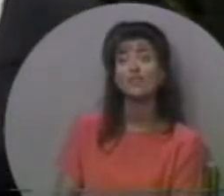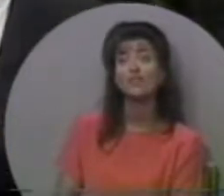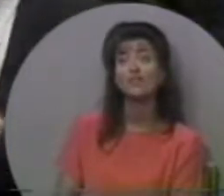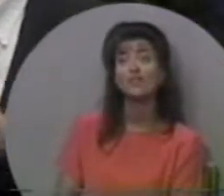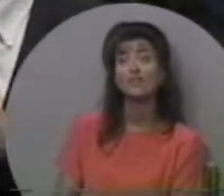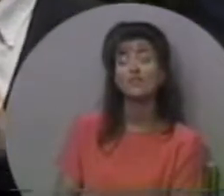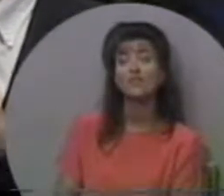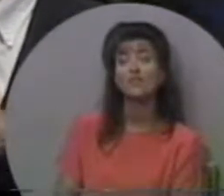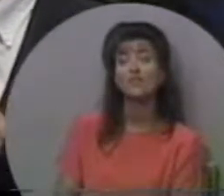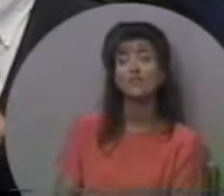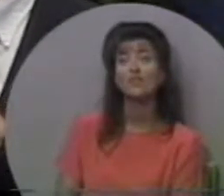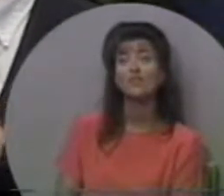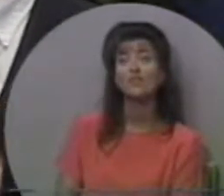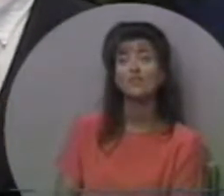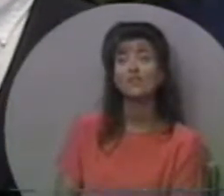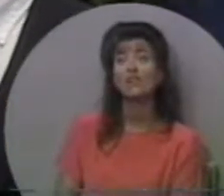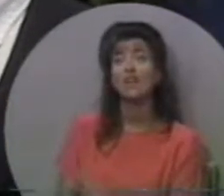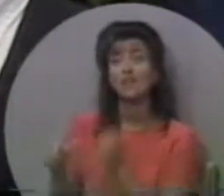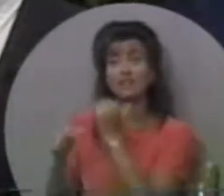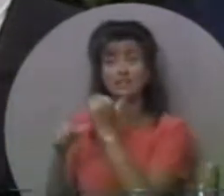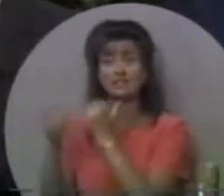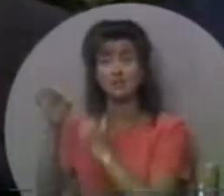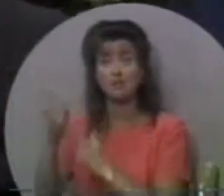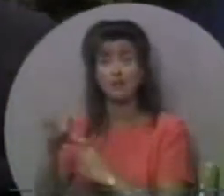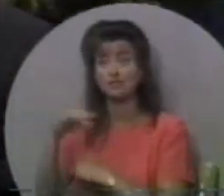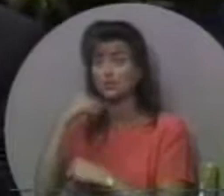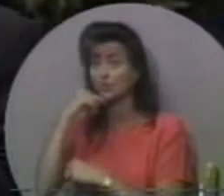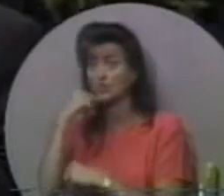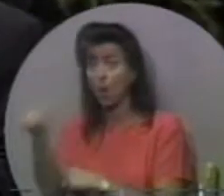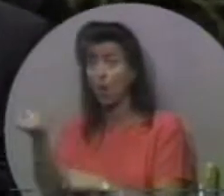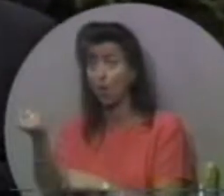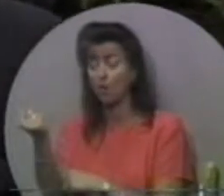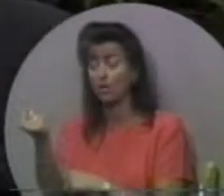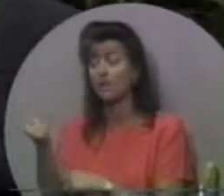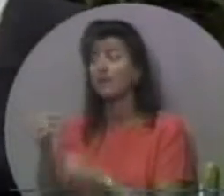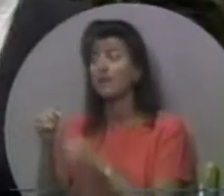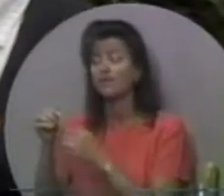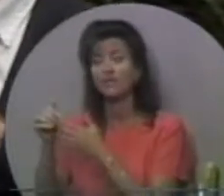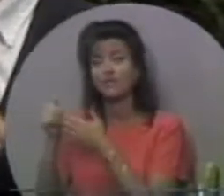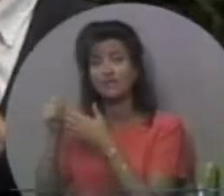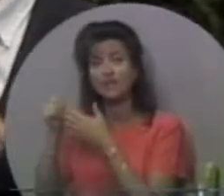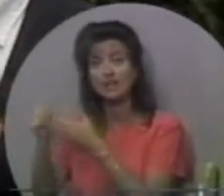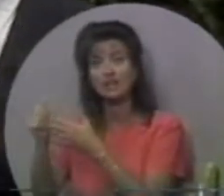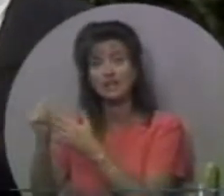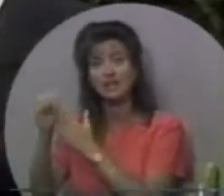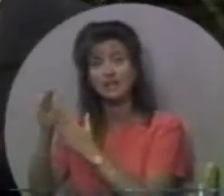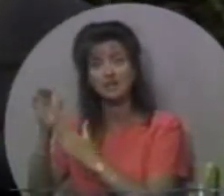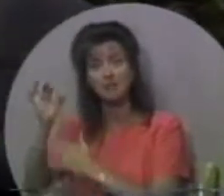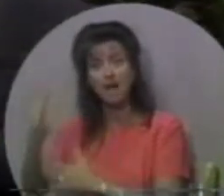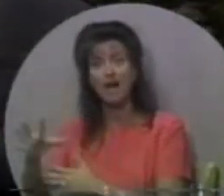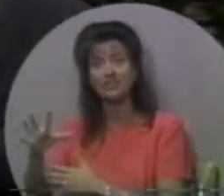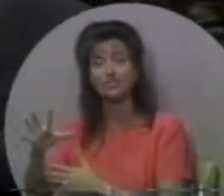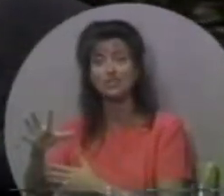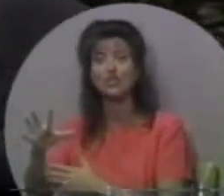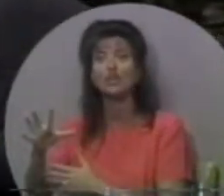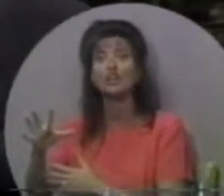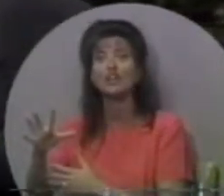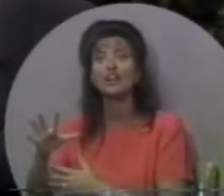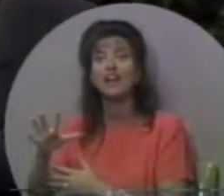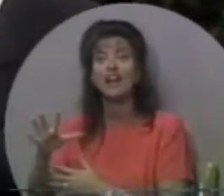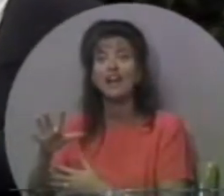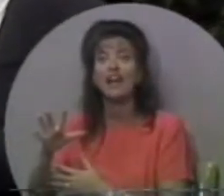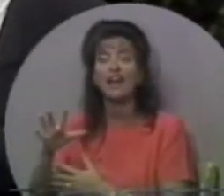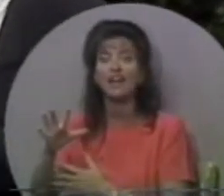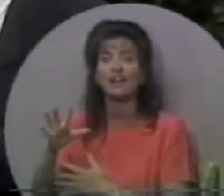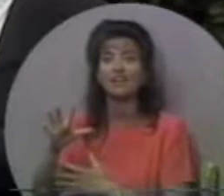той чоловік сказав керівному пастору, керівному пастору. І вони приїхали в той готель і по всій кімнаті